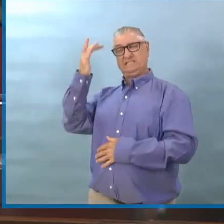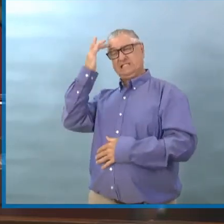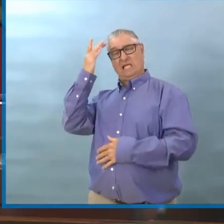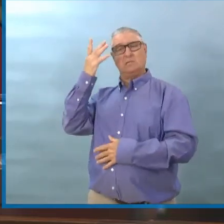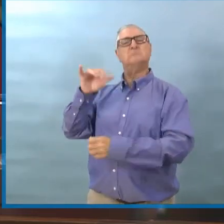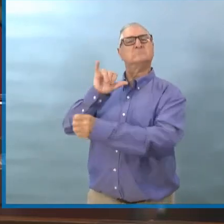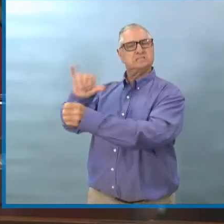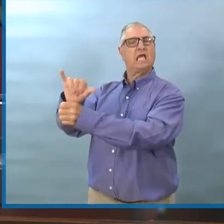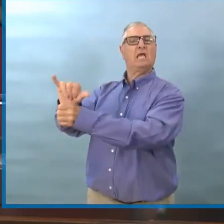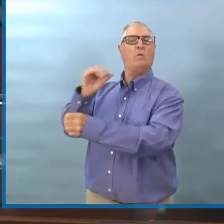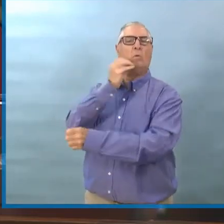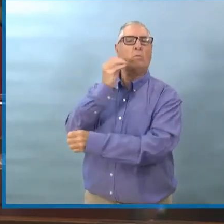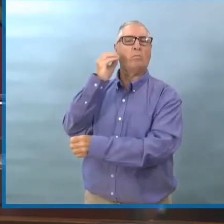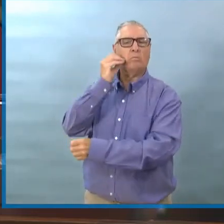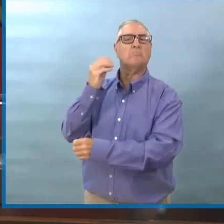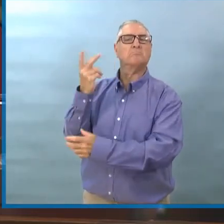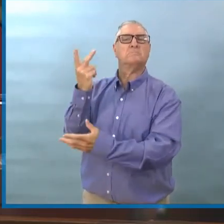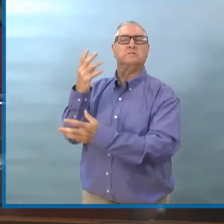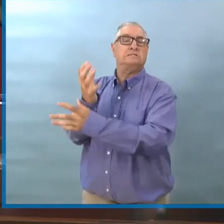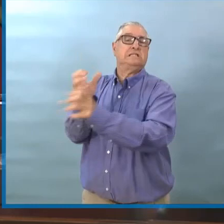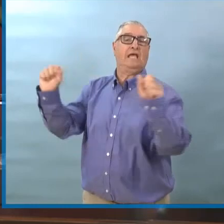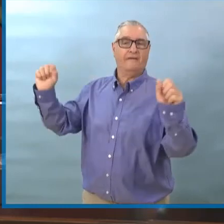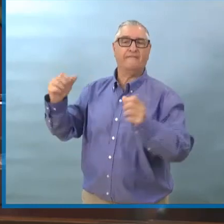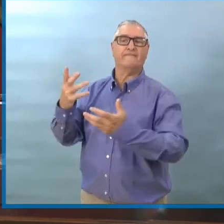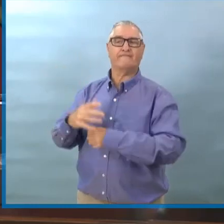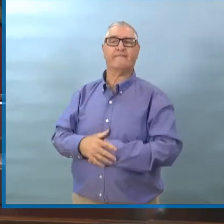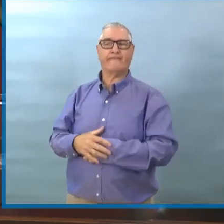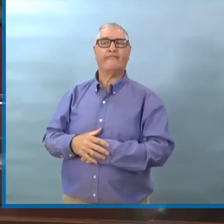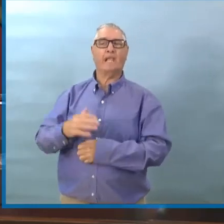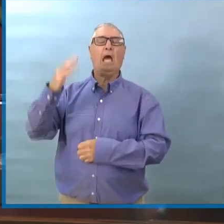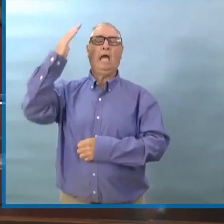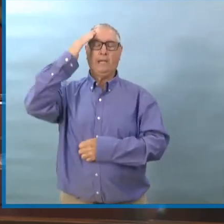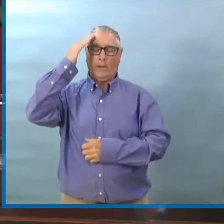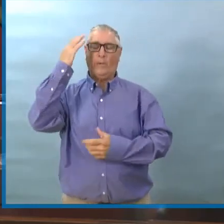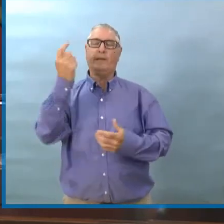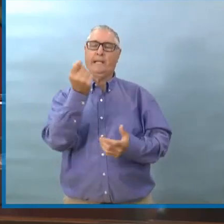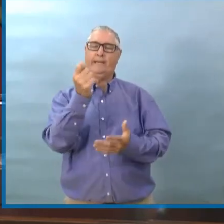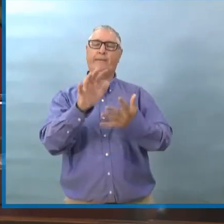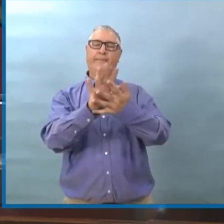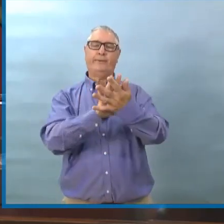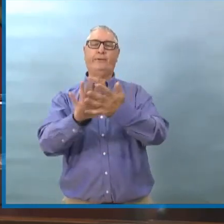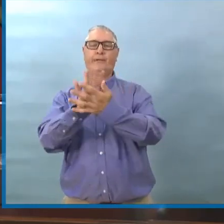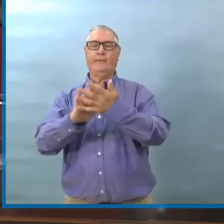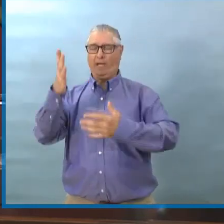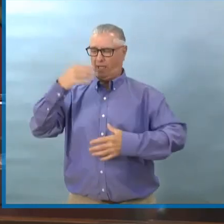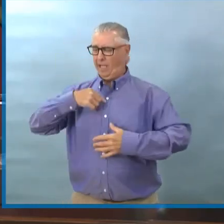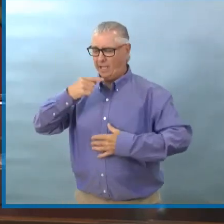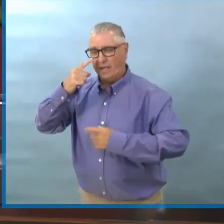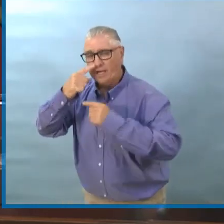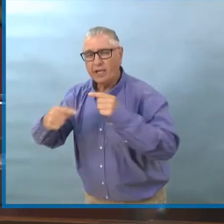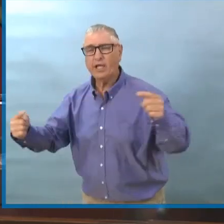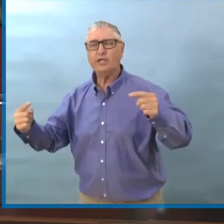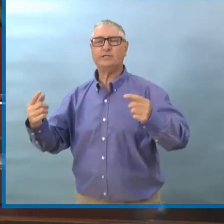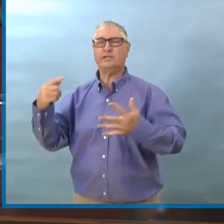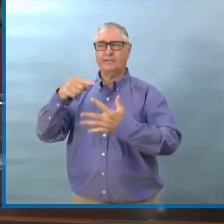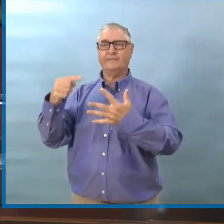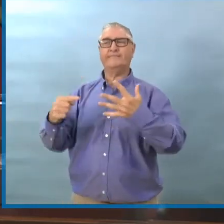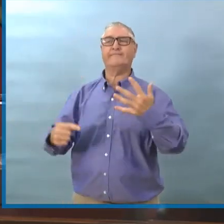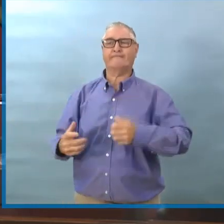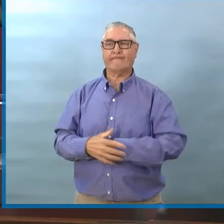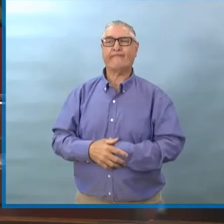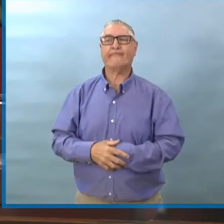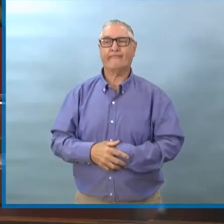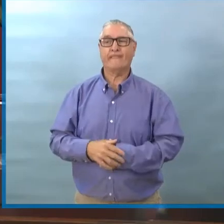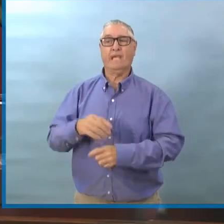Il n'y a pas de réponse noire ou blanche. Il y a beaucoup de gris. Et si vous n'êtes pas sûr, si vous avez le moindre doute,